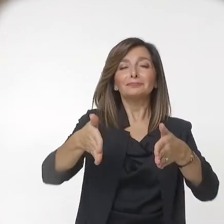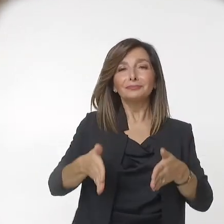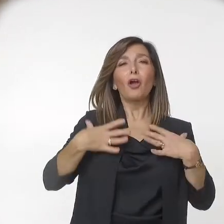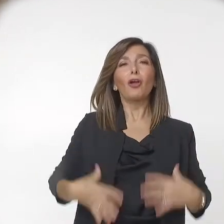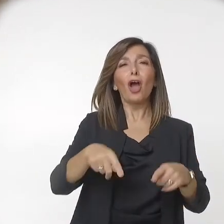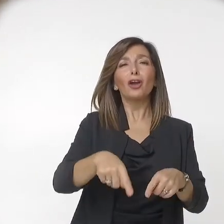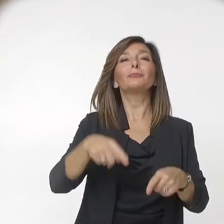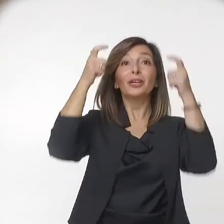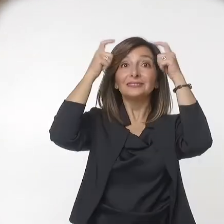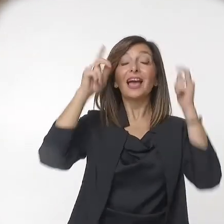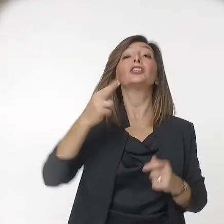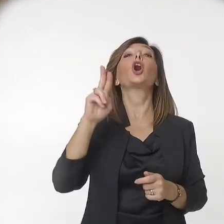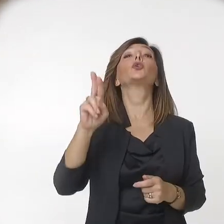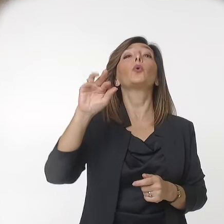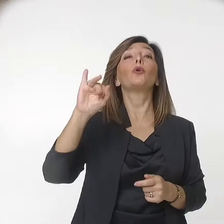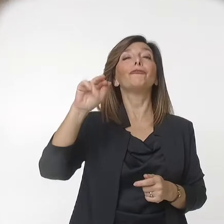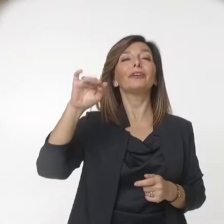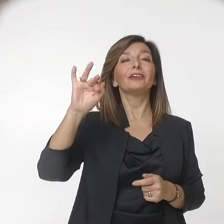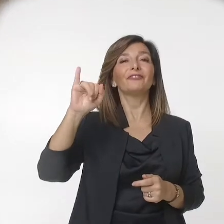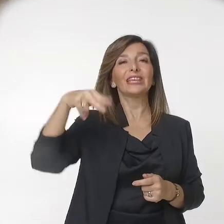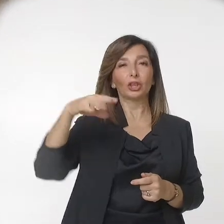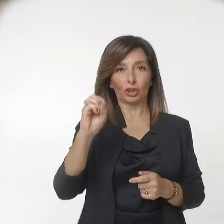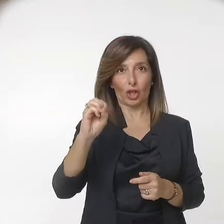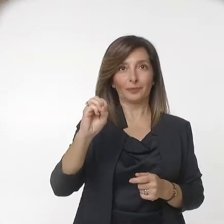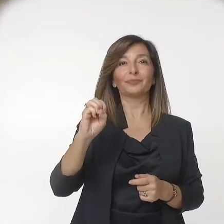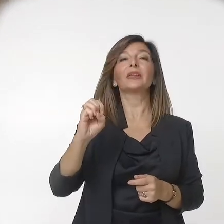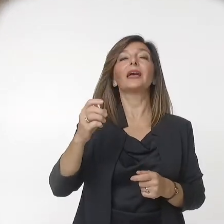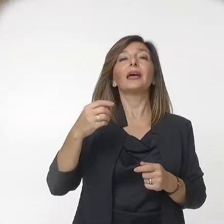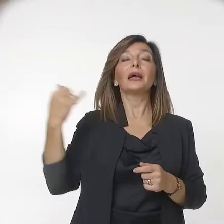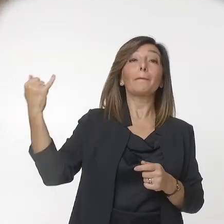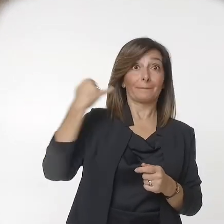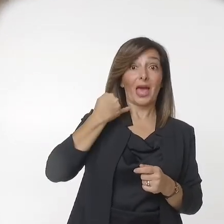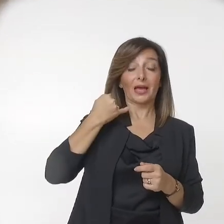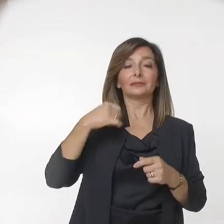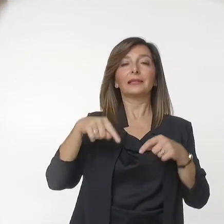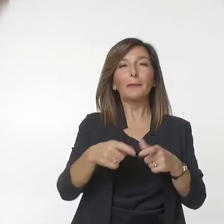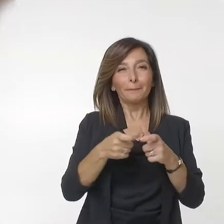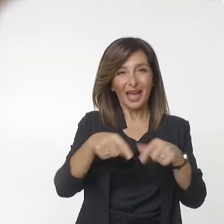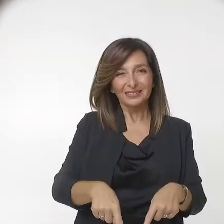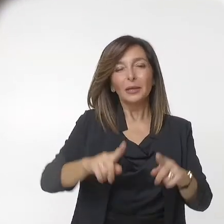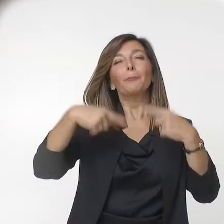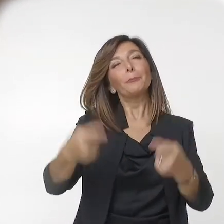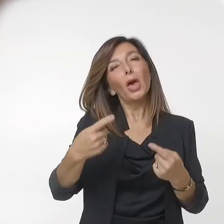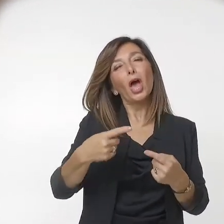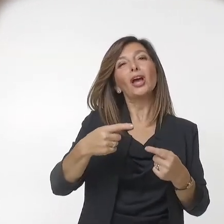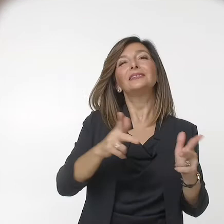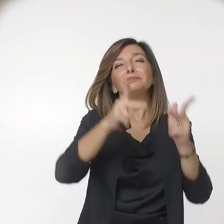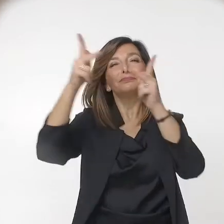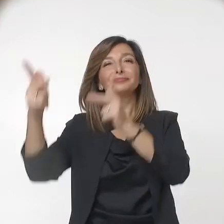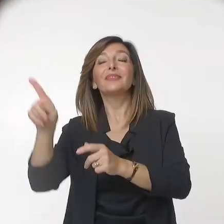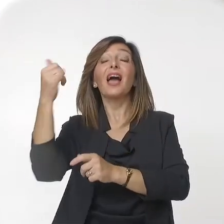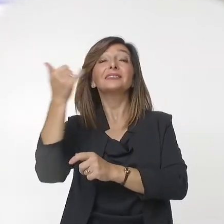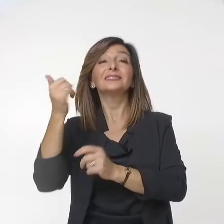del sarcofago che conteneva il corpo di San Rufino Martire sepolto in questa terra è poi traslato nella